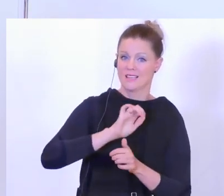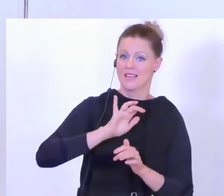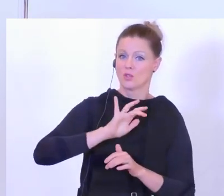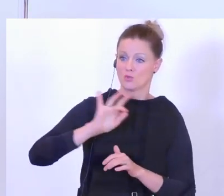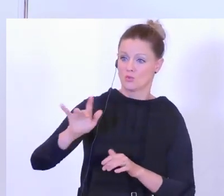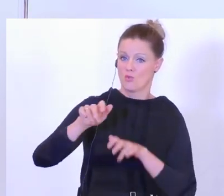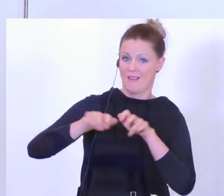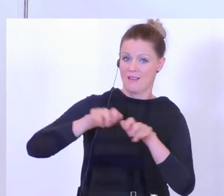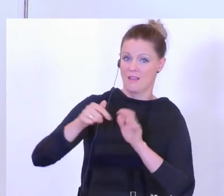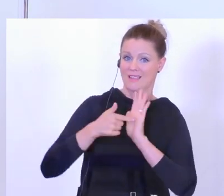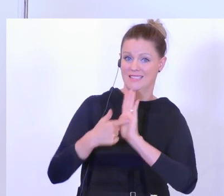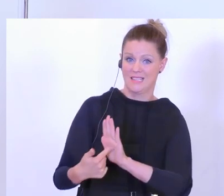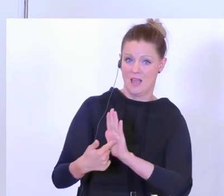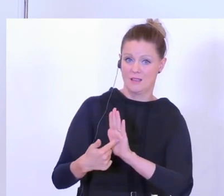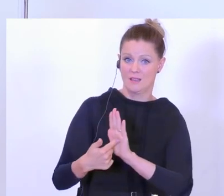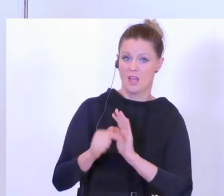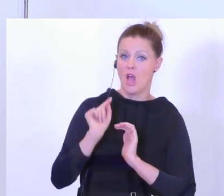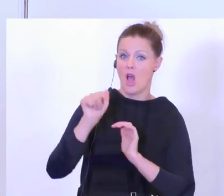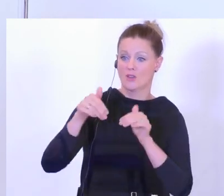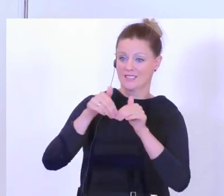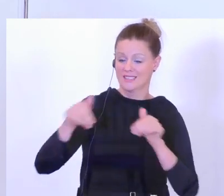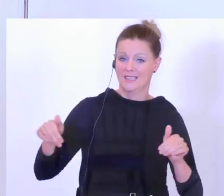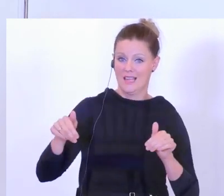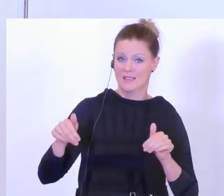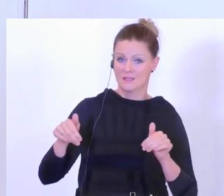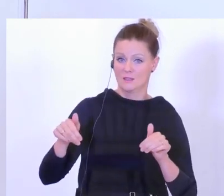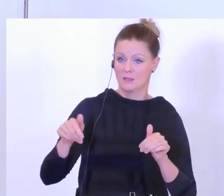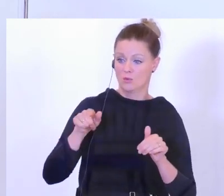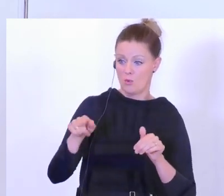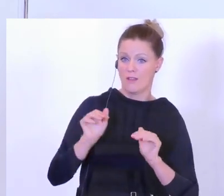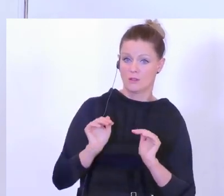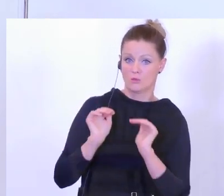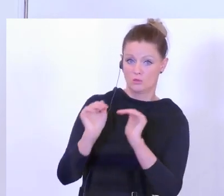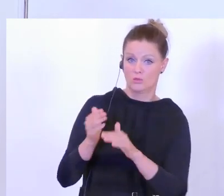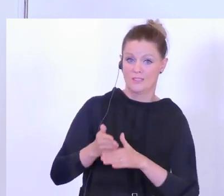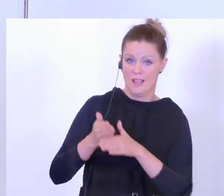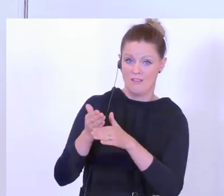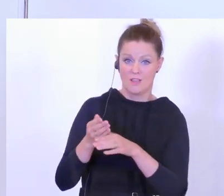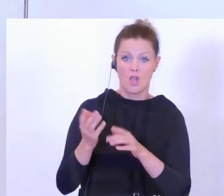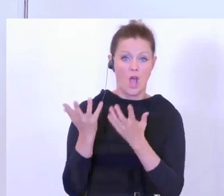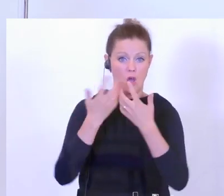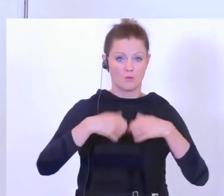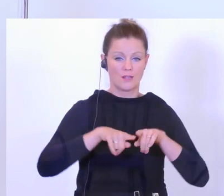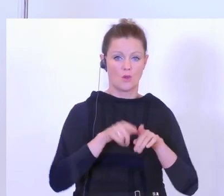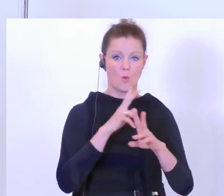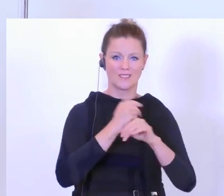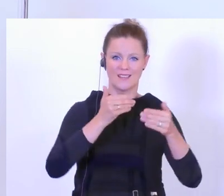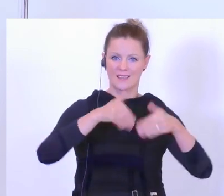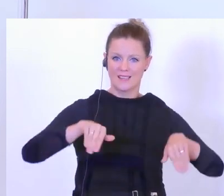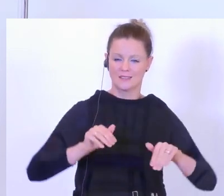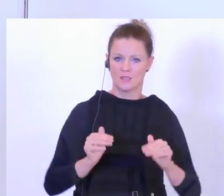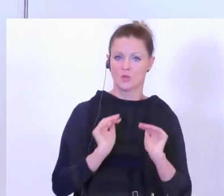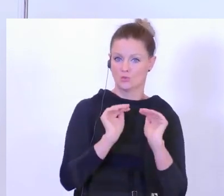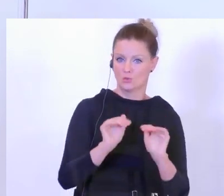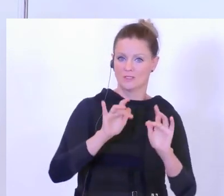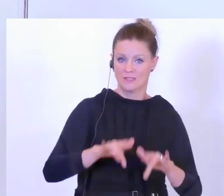zeigen, weil dieser Außengrenzschutz auch der Schutz der österreichischen Grenze ist und der ist uns nach wie vor wichtig und das bleibt nach wie vor aufrecht. Sollte es wieder